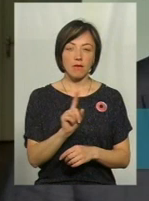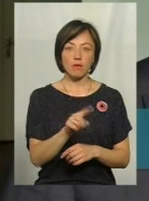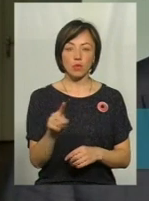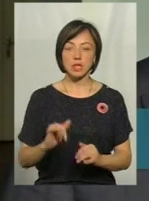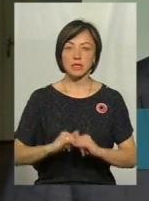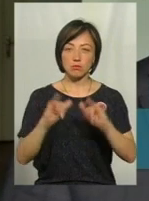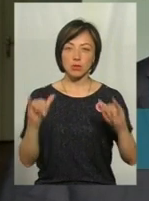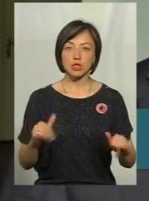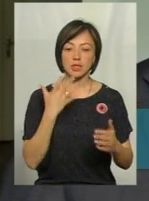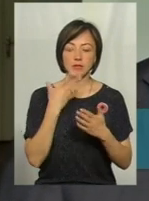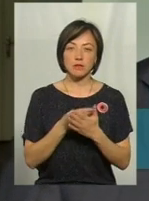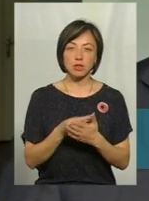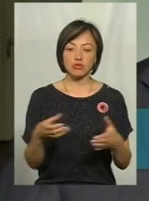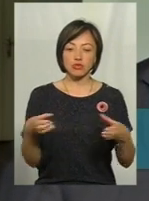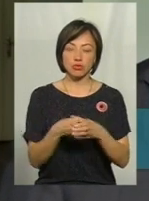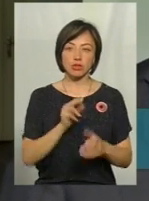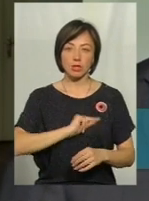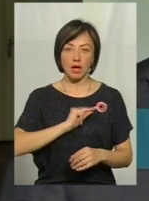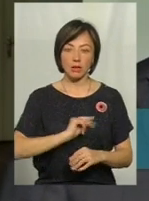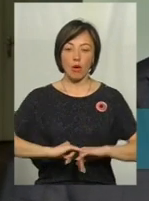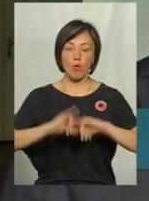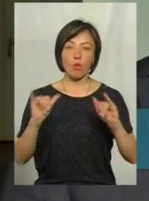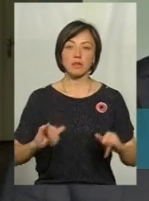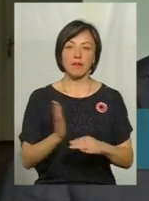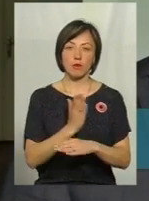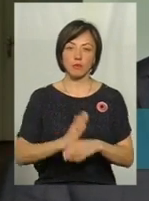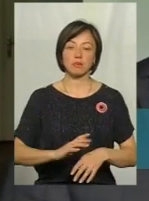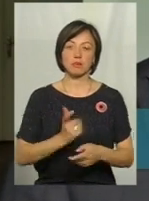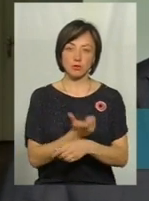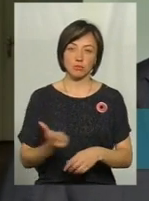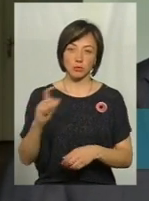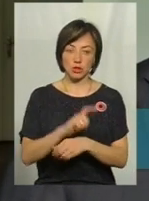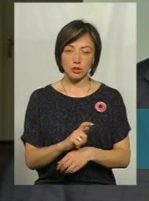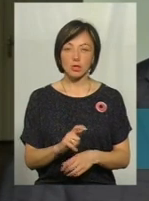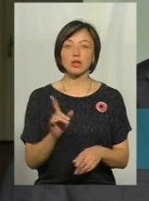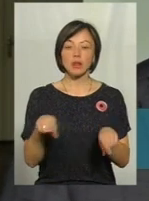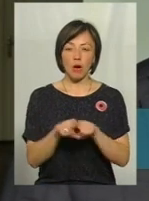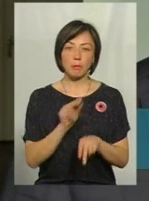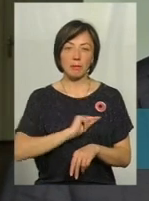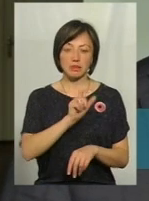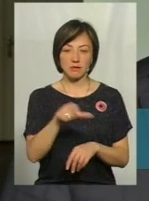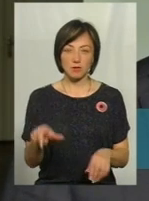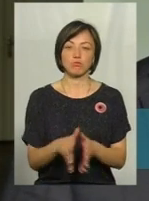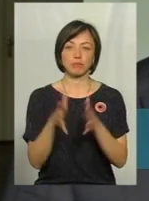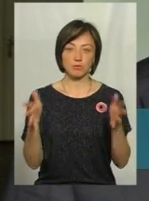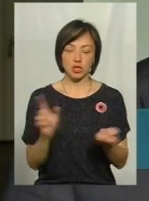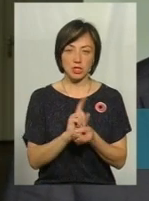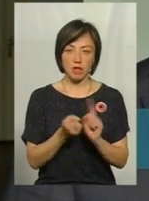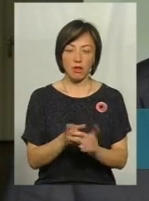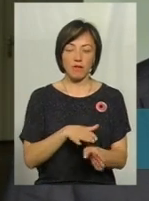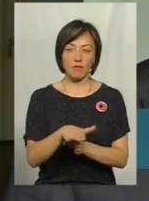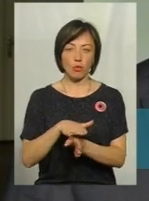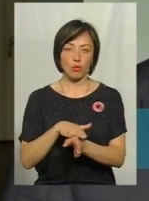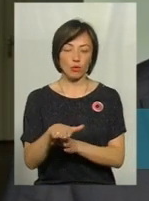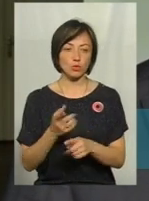збільшили свій штат, зросли обсяги виробництва, зросла чисельність працівників, які виконують